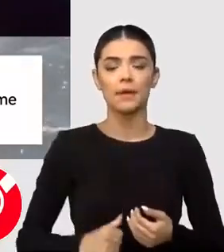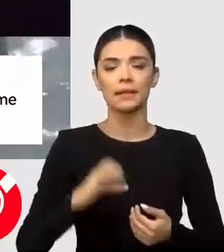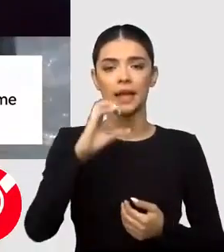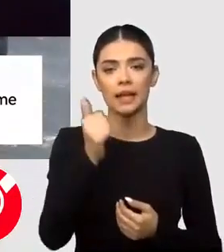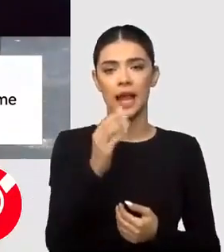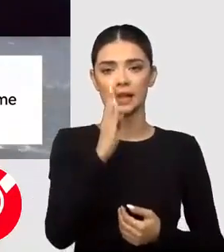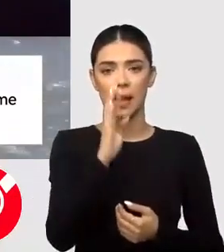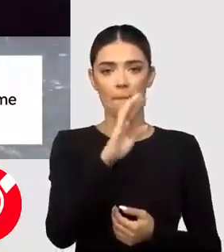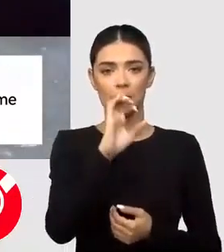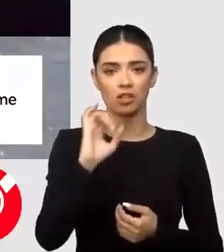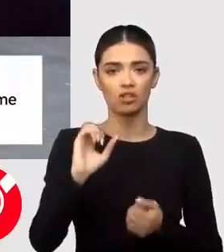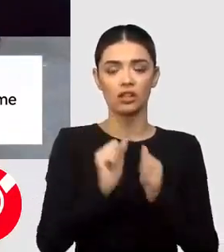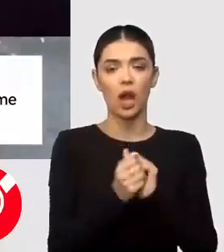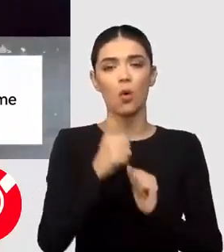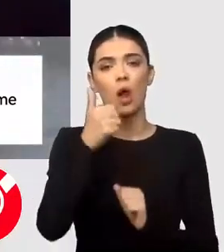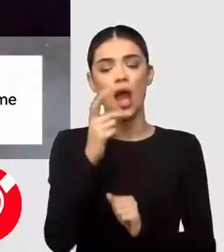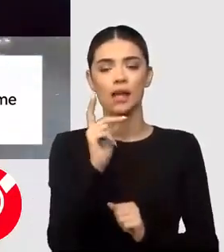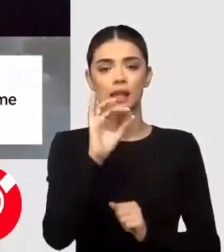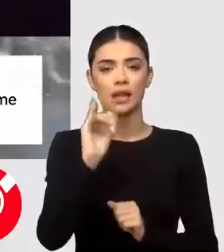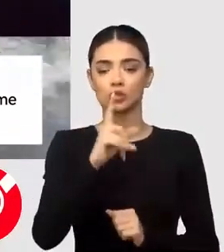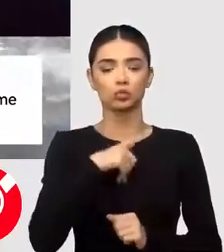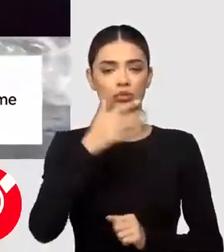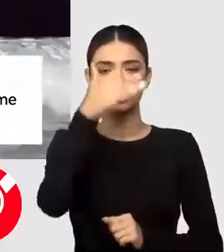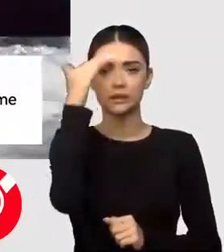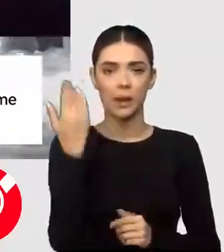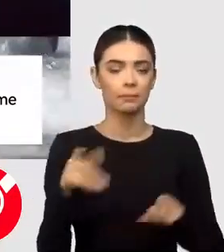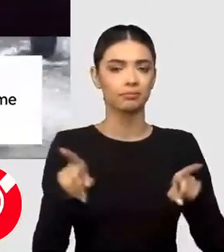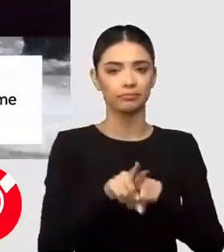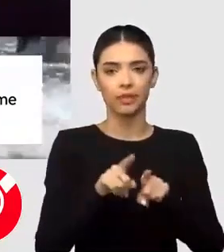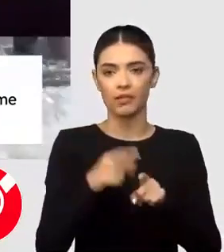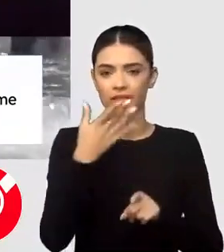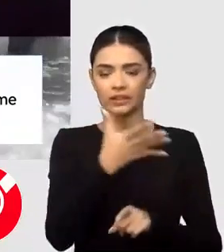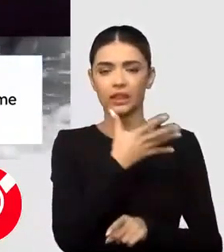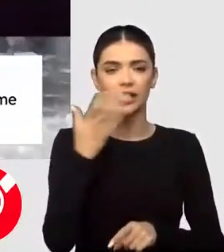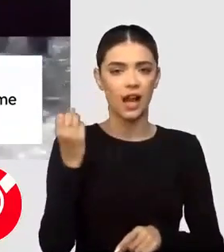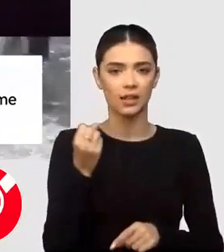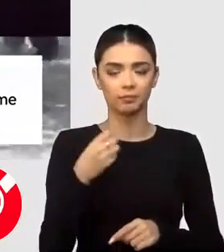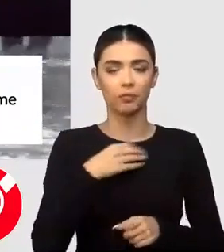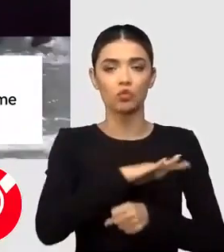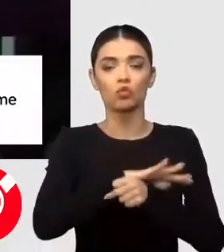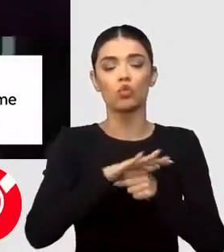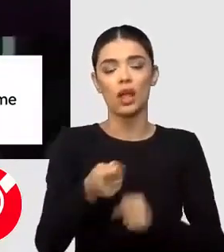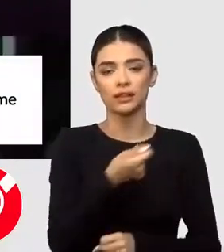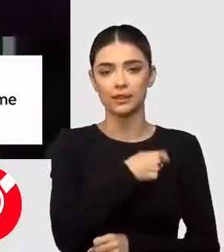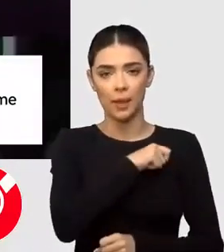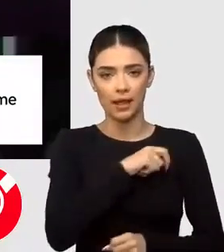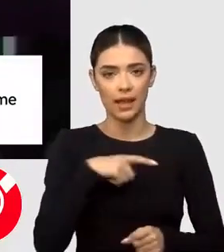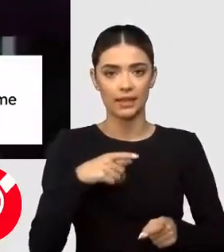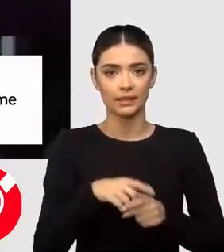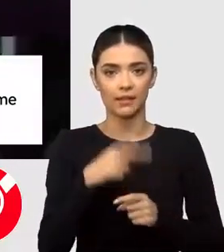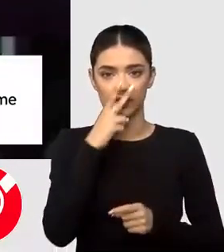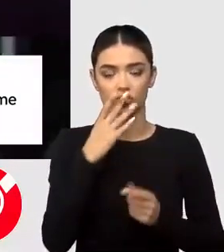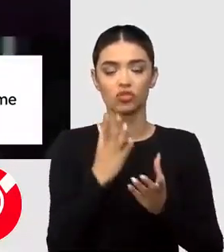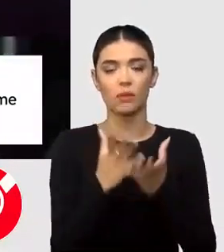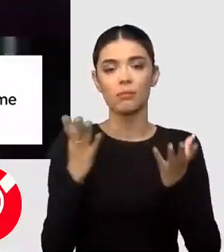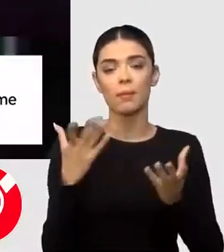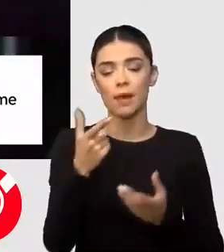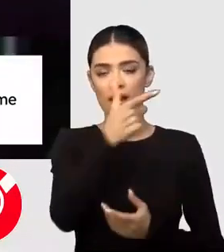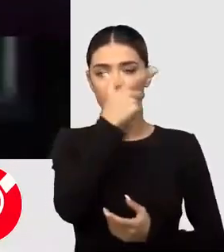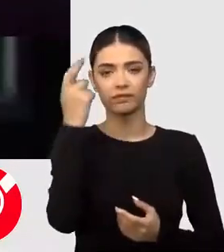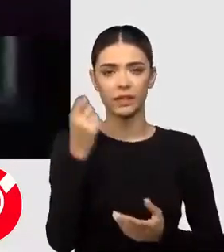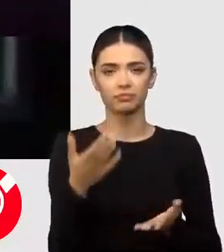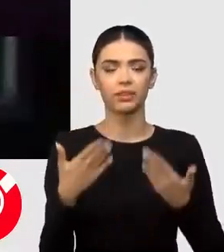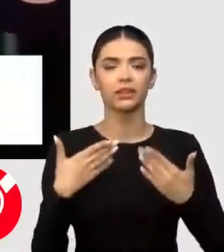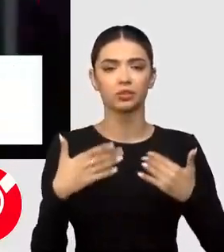cantabrice sau de cele ale Atlanticului, nu scapă nici ele de cuptor. Toată Spania va fi practic trecută prin cea mai mare căldură a verii.